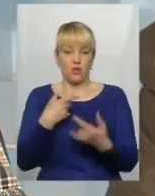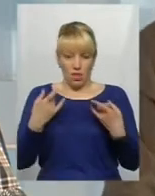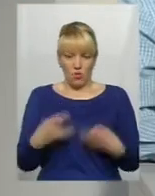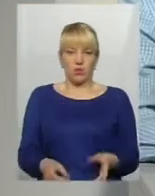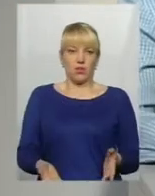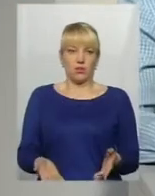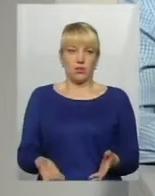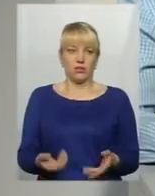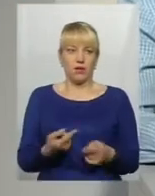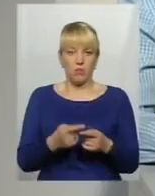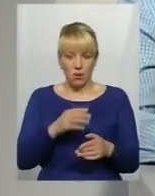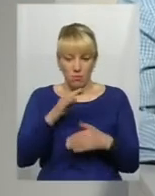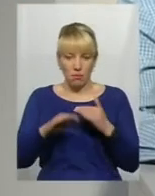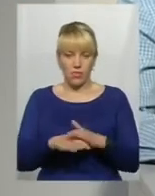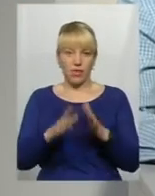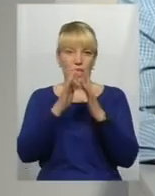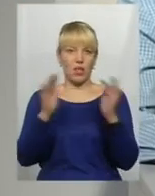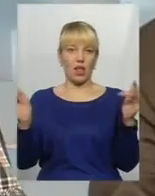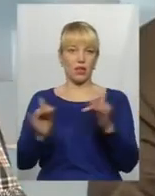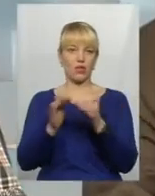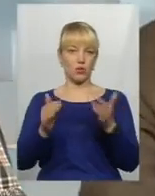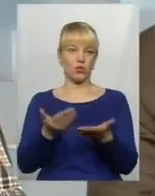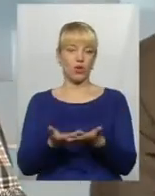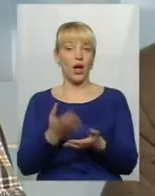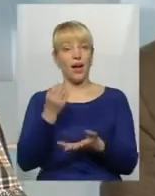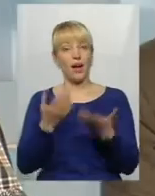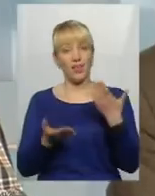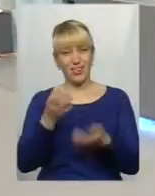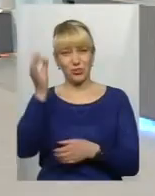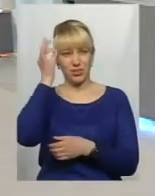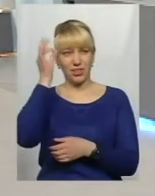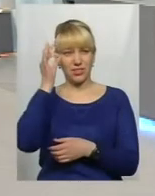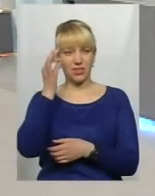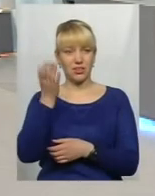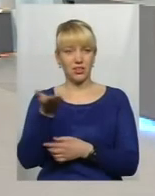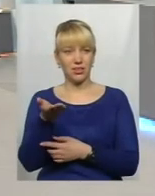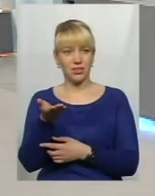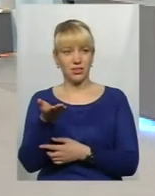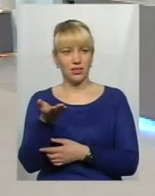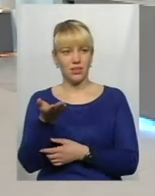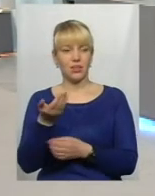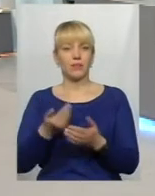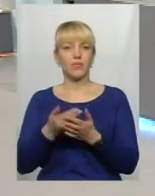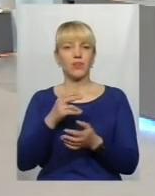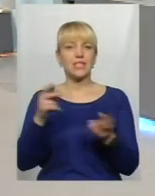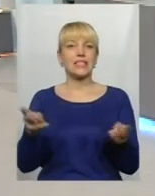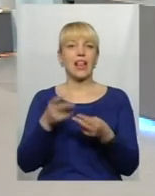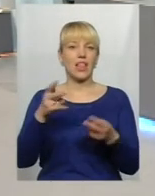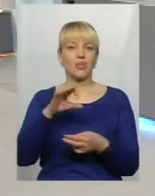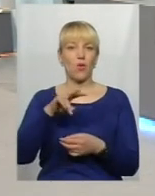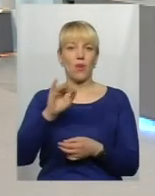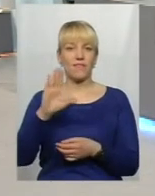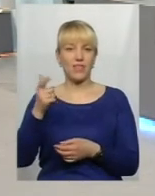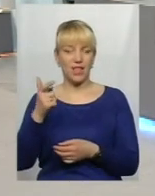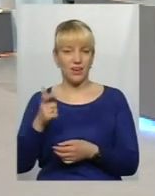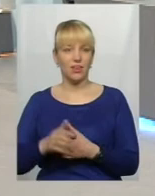ми, можна сказати, під ялинкою народилися. Але якщо згадати, коли ж він, Андрій? Салата Малів'є, так? Справа в тому,